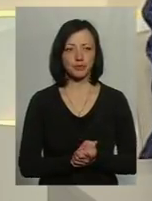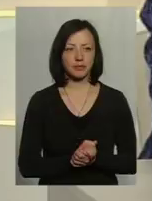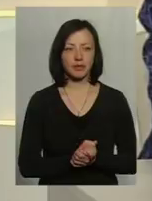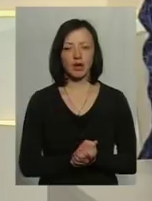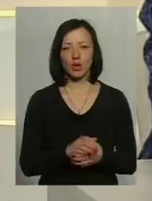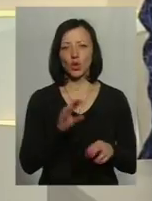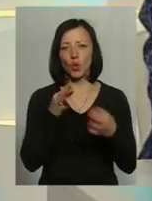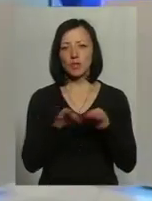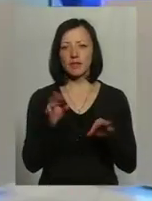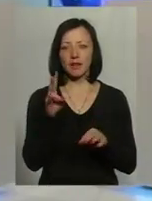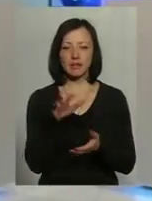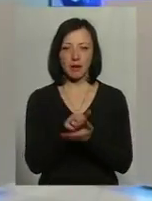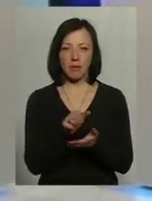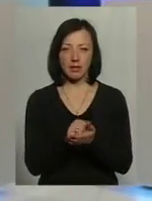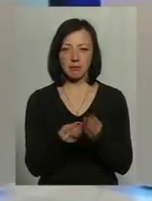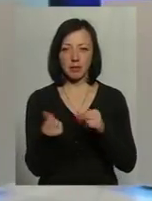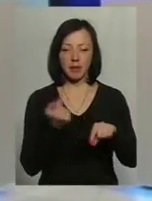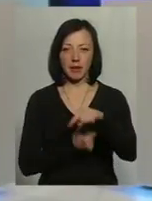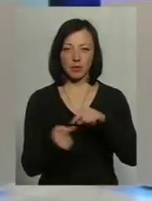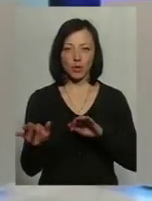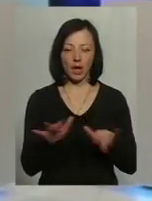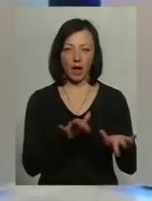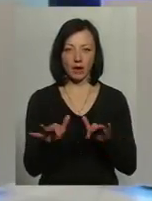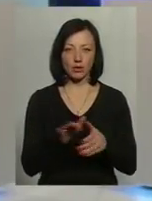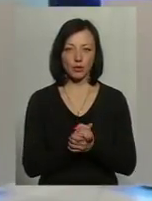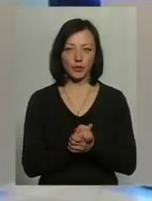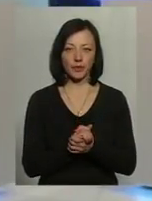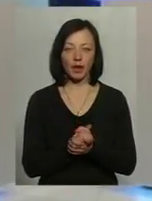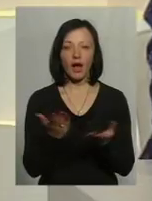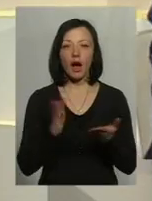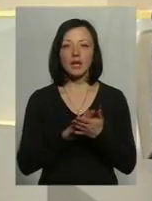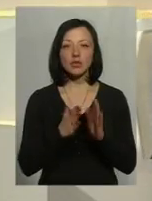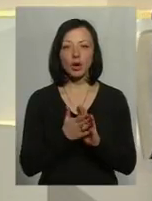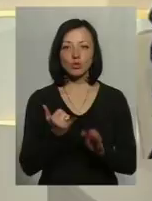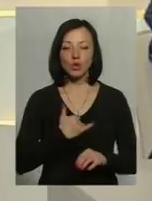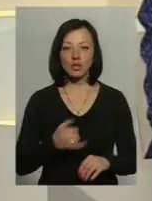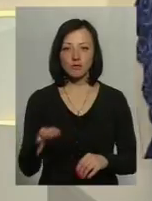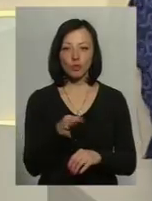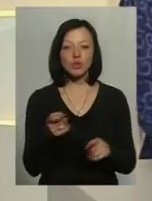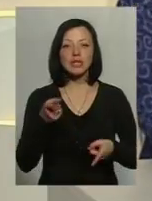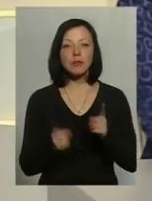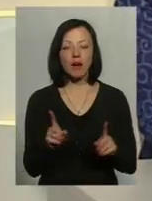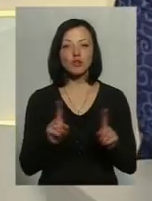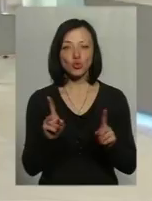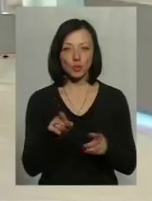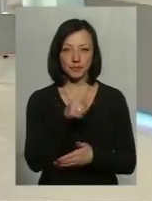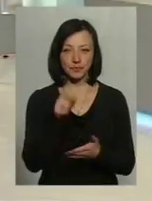дозвіл, по суті, займатися підприємницькою діяльні. Яка картина в нас в області, і що є насправді?